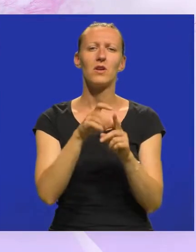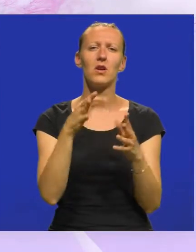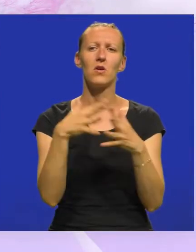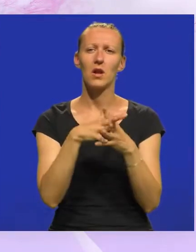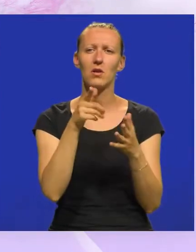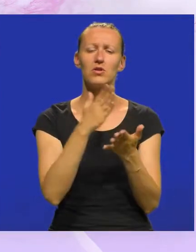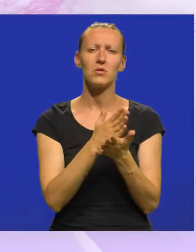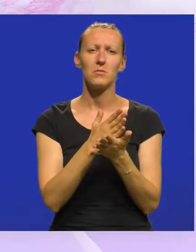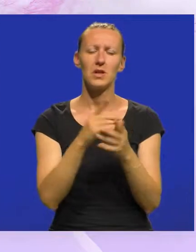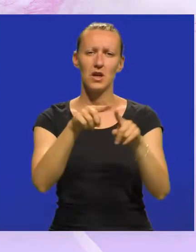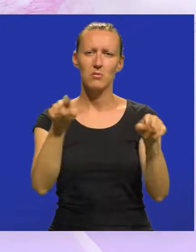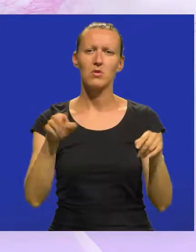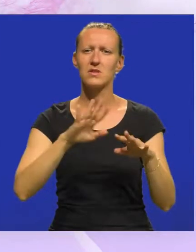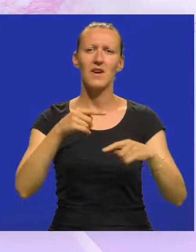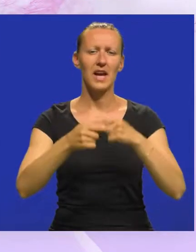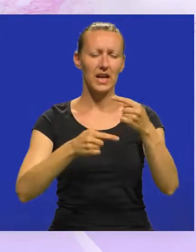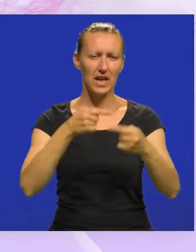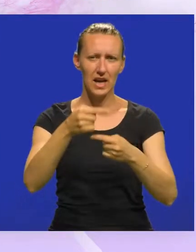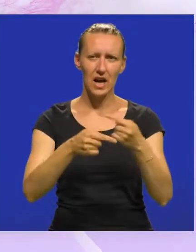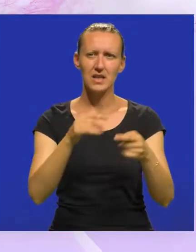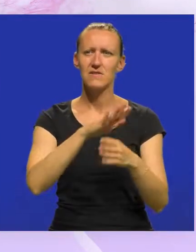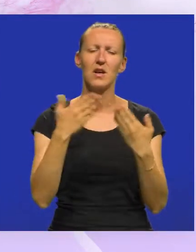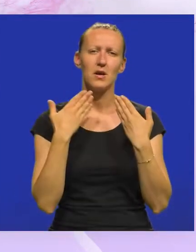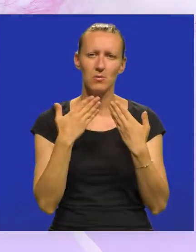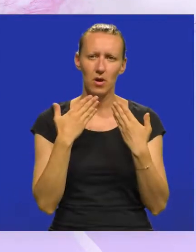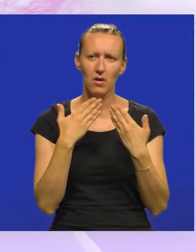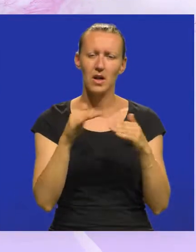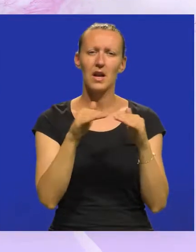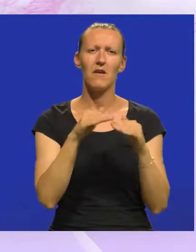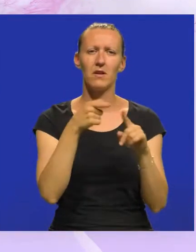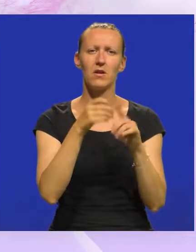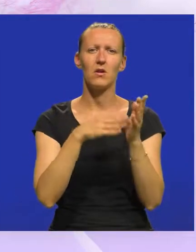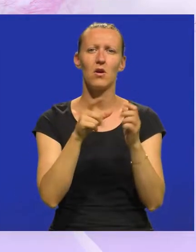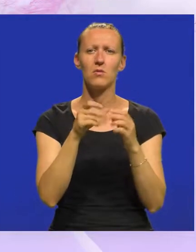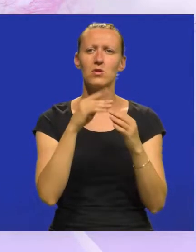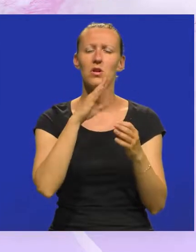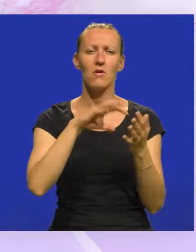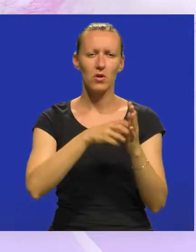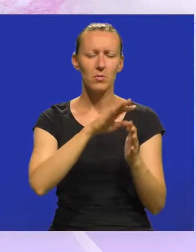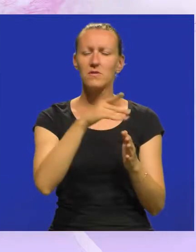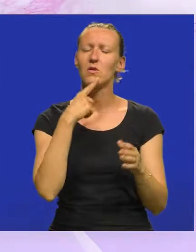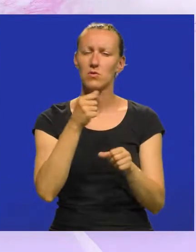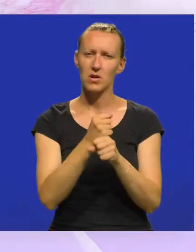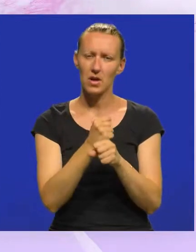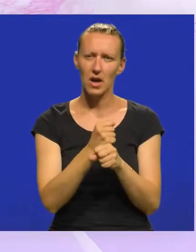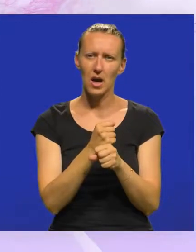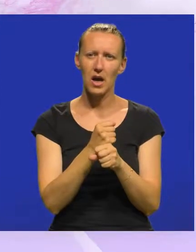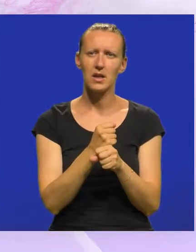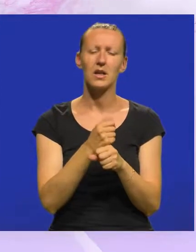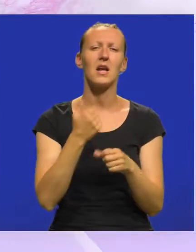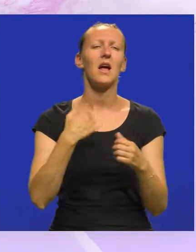grada. To će biti prostor za sve generacije. Sve pohvale ranatelju Komši i njegovom timu, svima koji su sudjelovali.